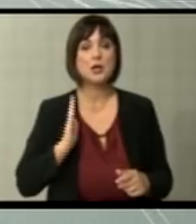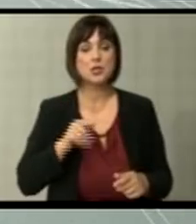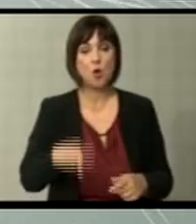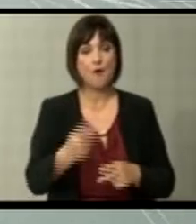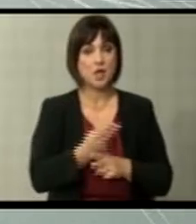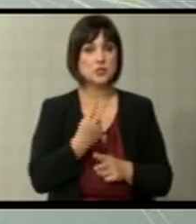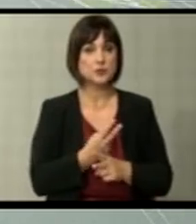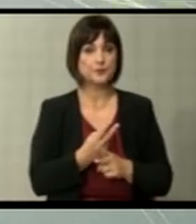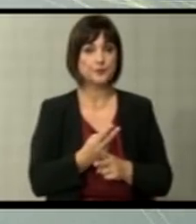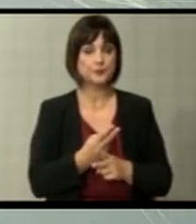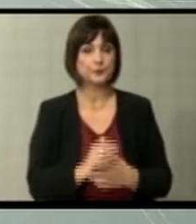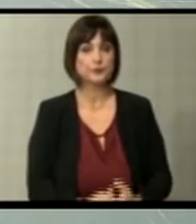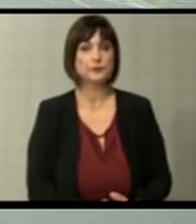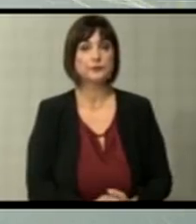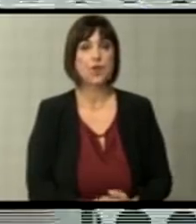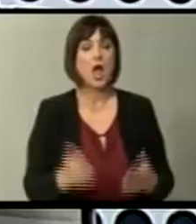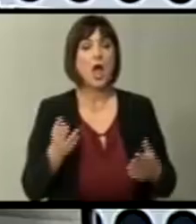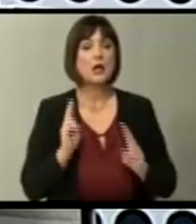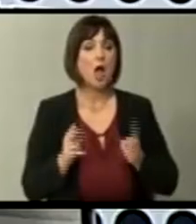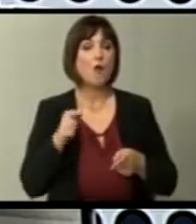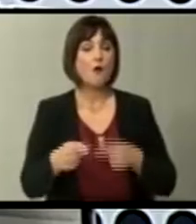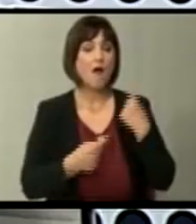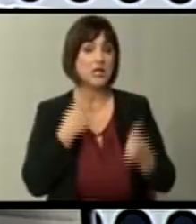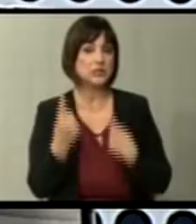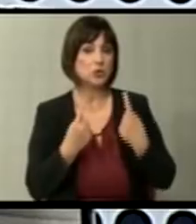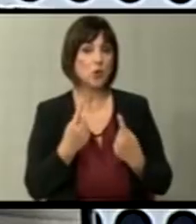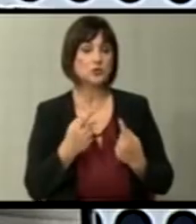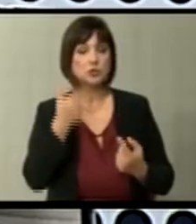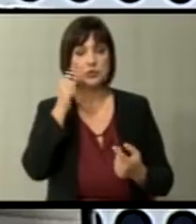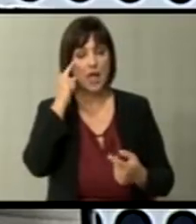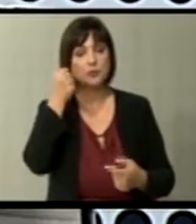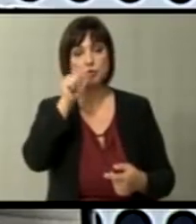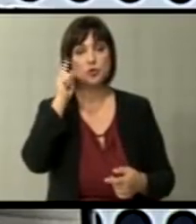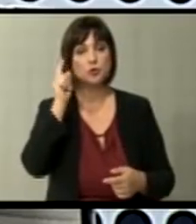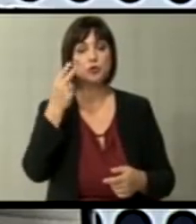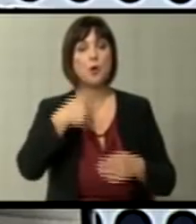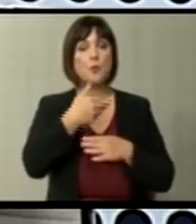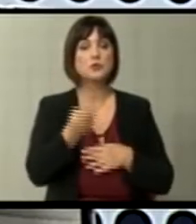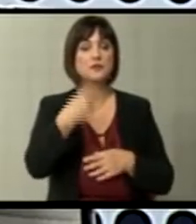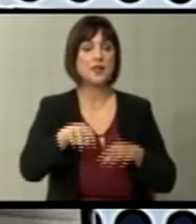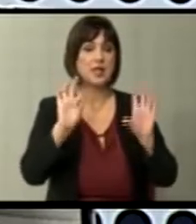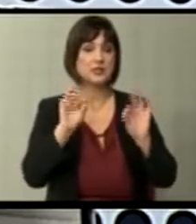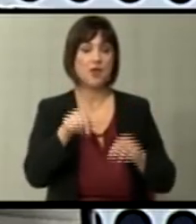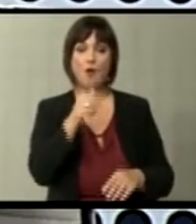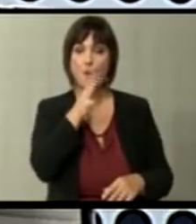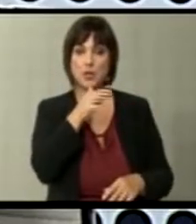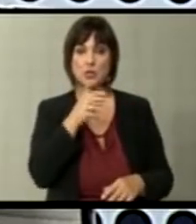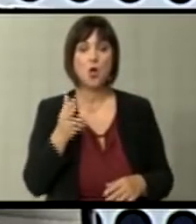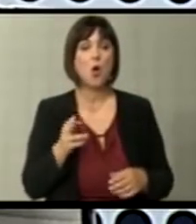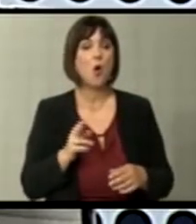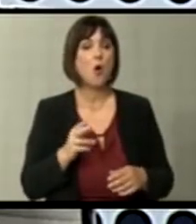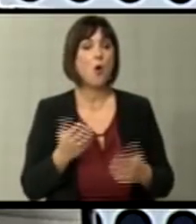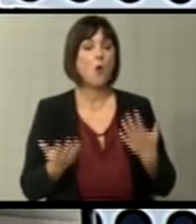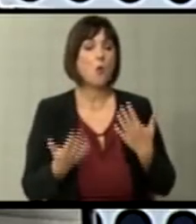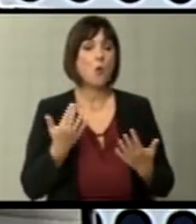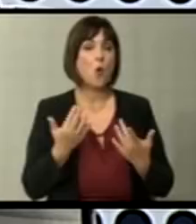оваа земја. Како во оваа ситуација? Знаеме што се случи после 2010 година во Македонија, кога